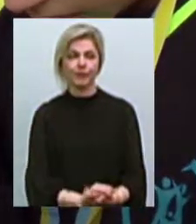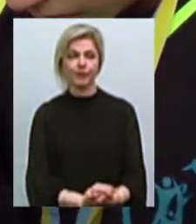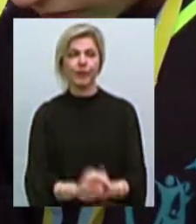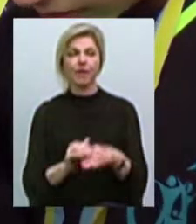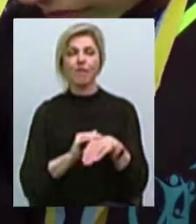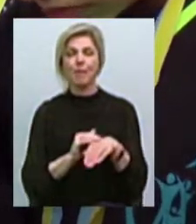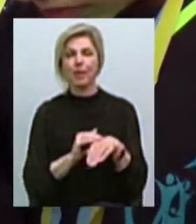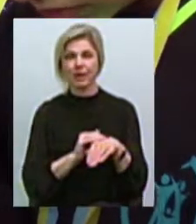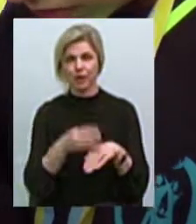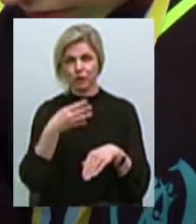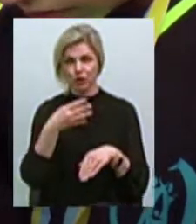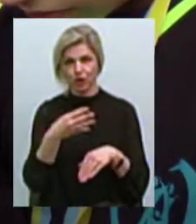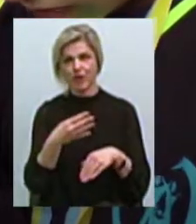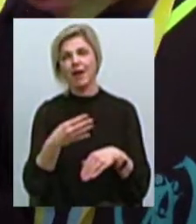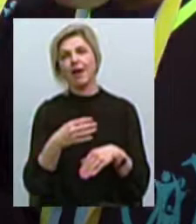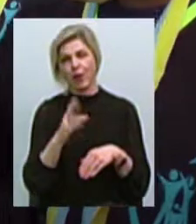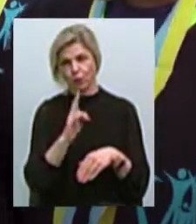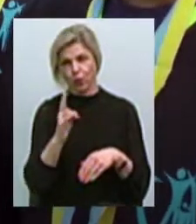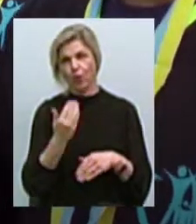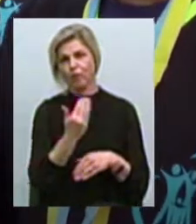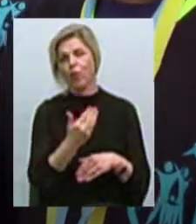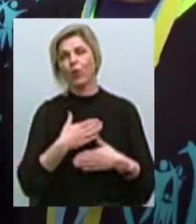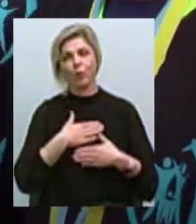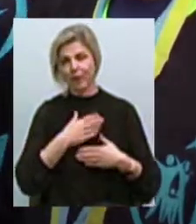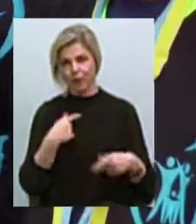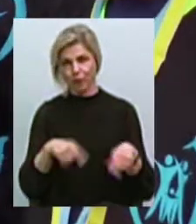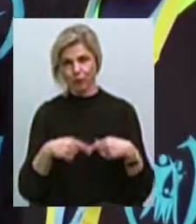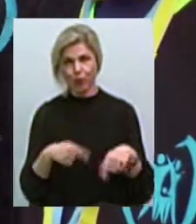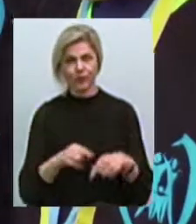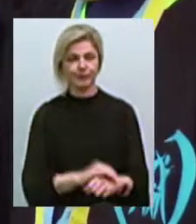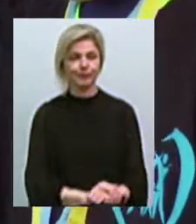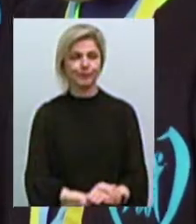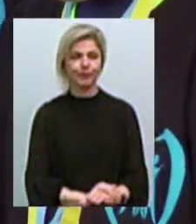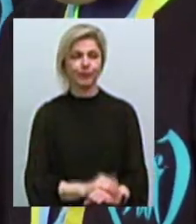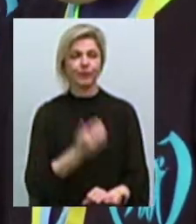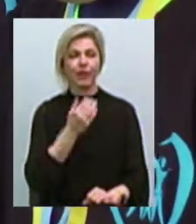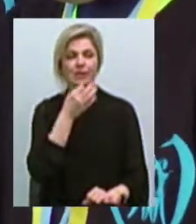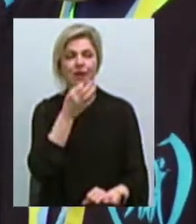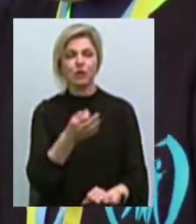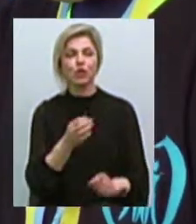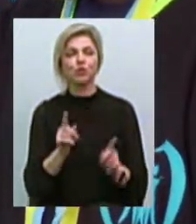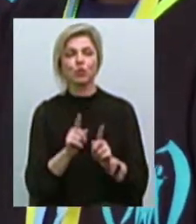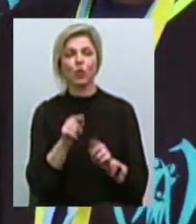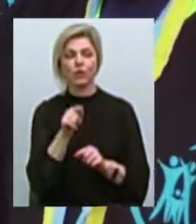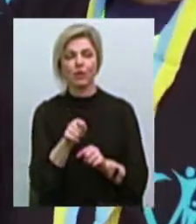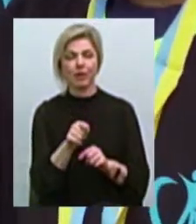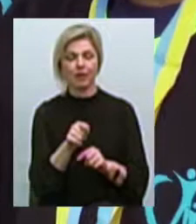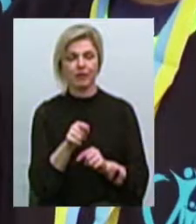Фред, Неймар і Хамес Родрігес. Скажіть, будь ласка, що тобі в місцевому домі?